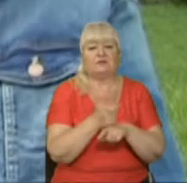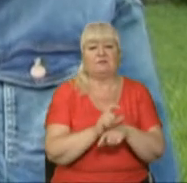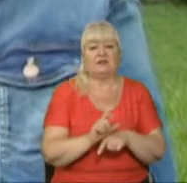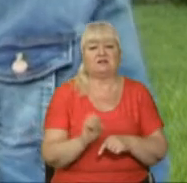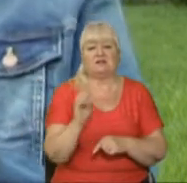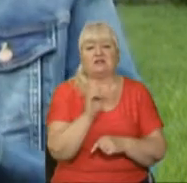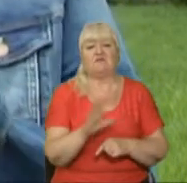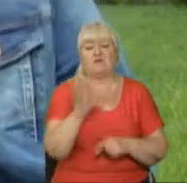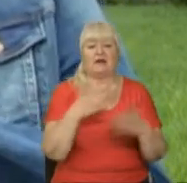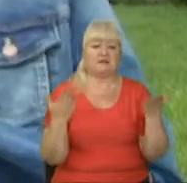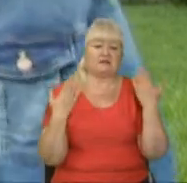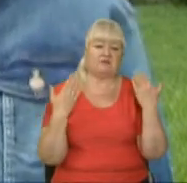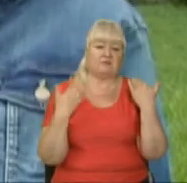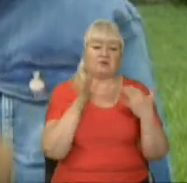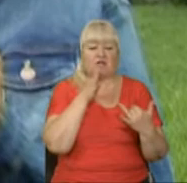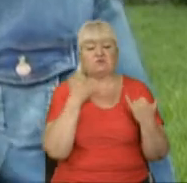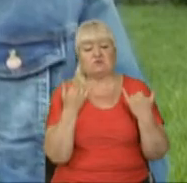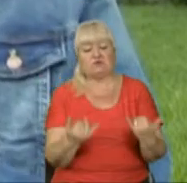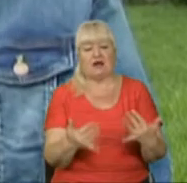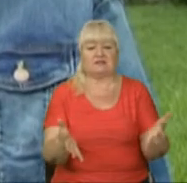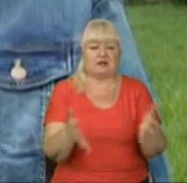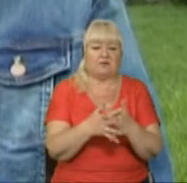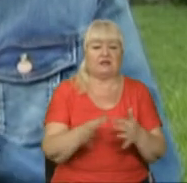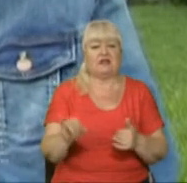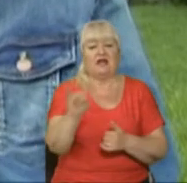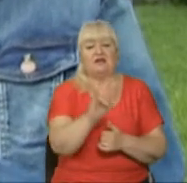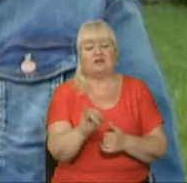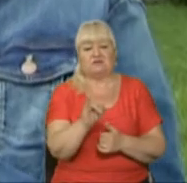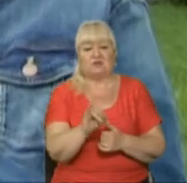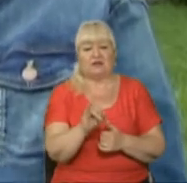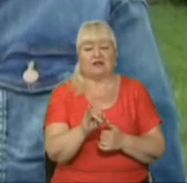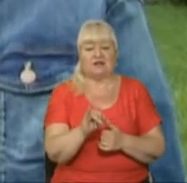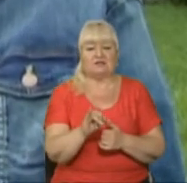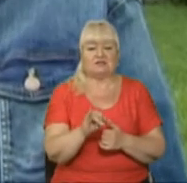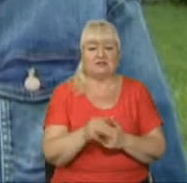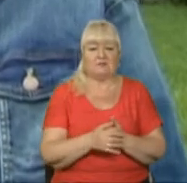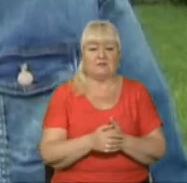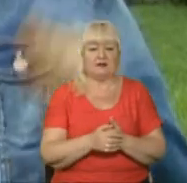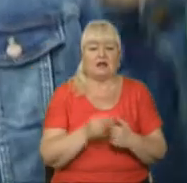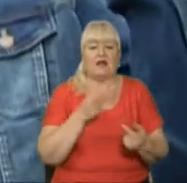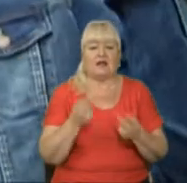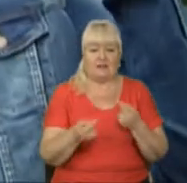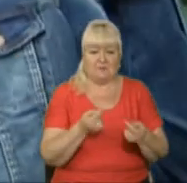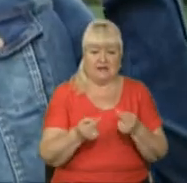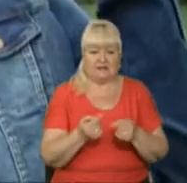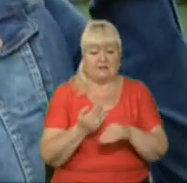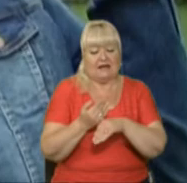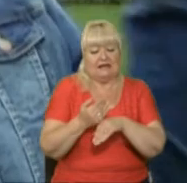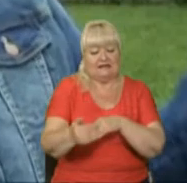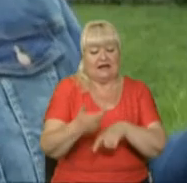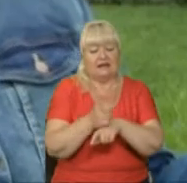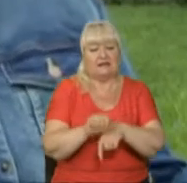відпочинкова, сучасна, з поєднаннями історичними елементами. Далі